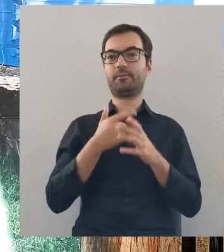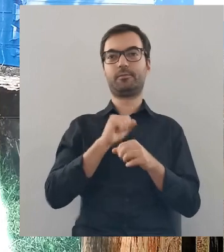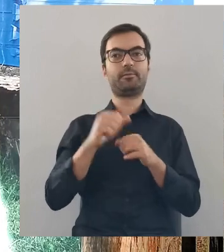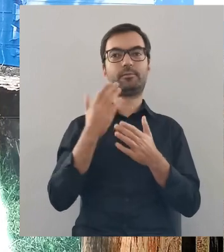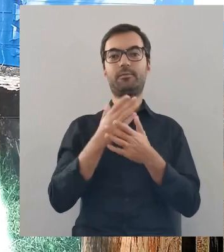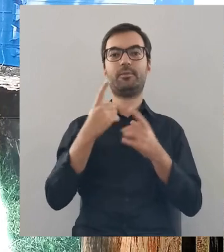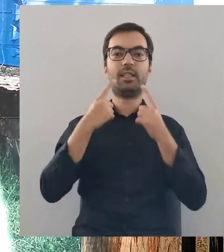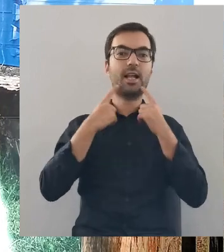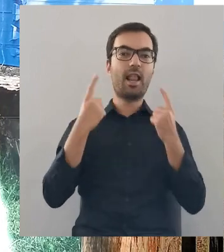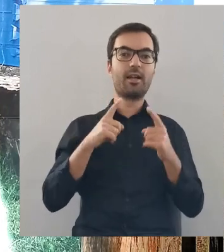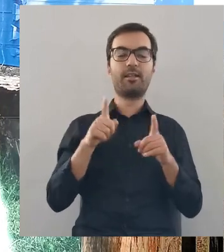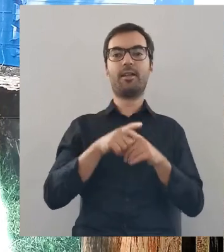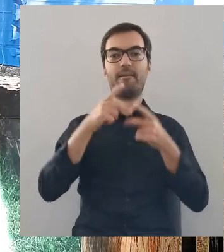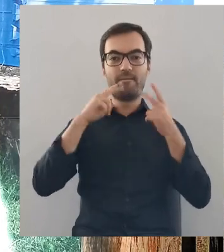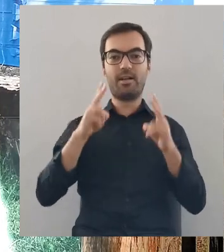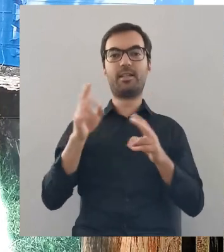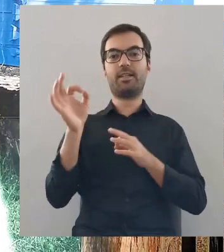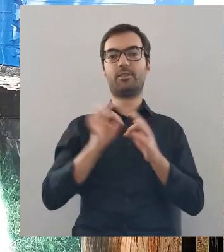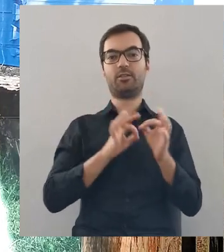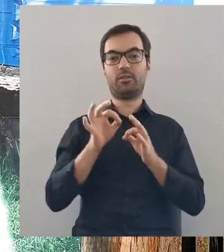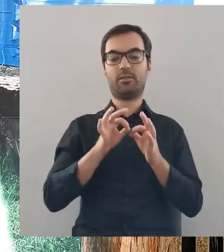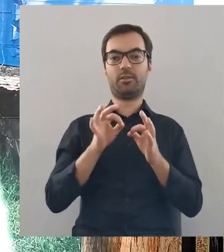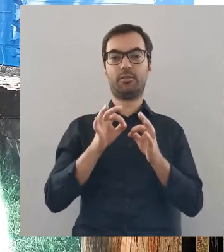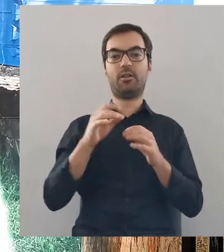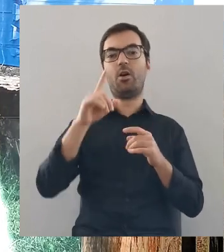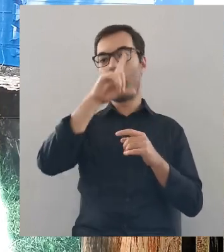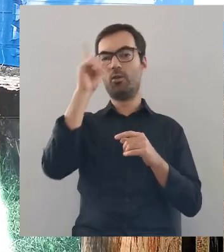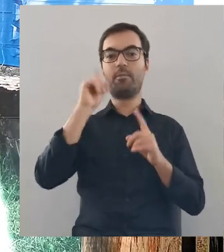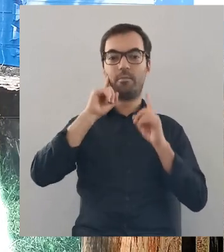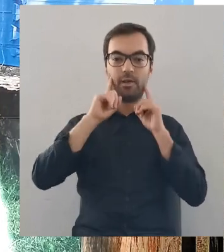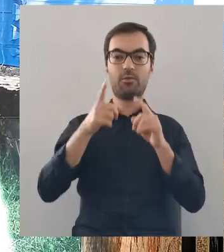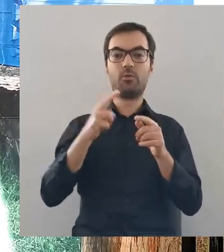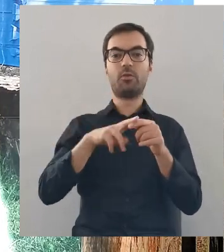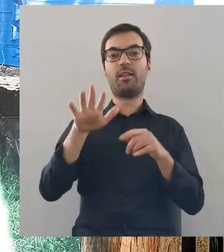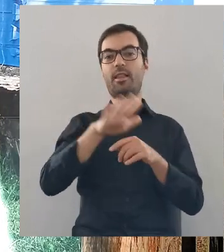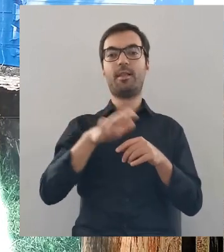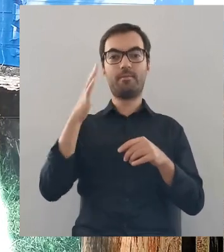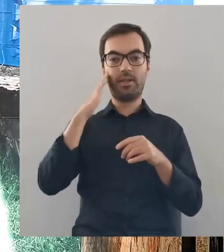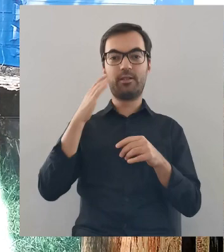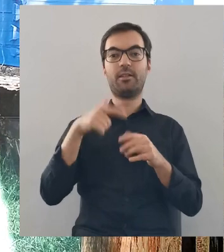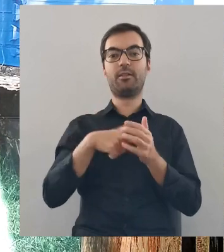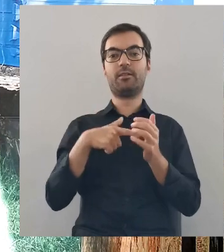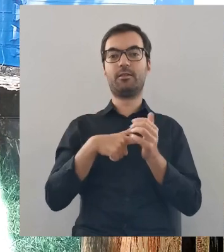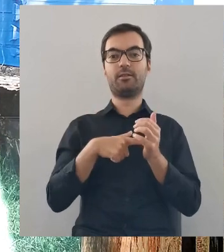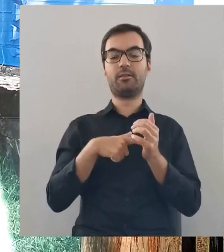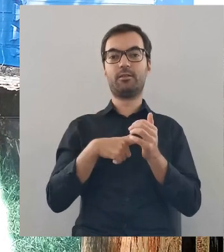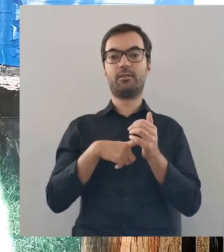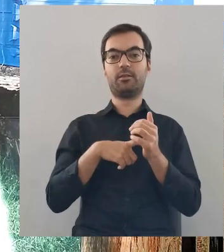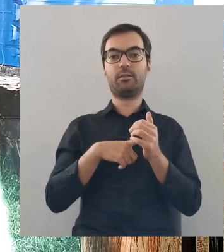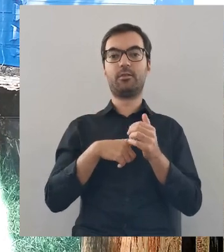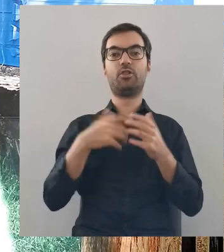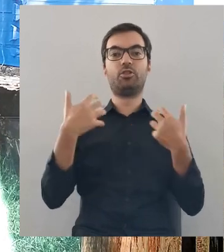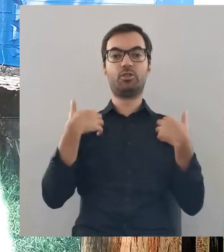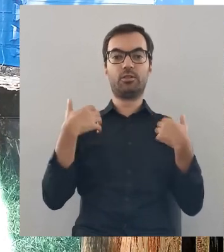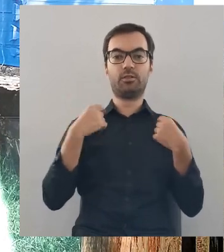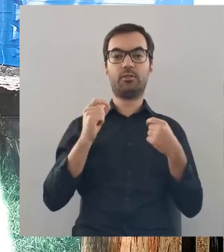dużo więcej. To nie są tylko legendy, ale też autentyczne historie o prawdziwych ludziach, którzy na tym terenie mieszkali,